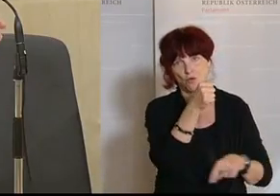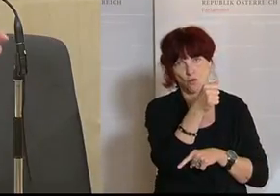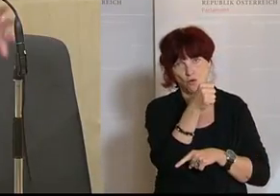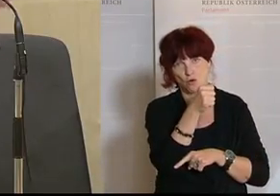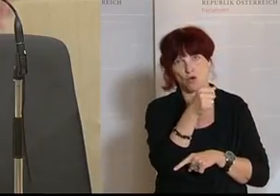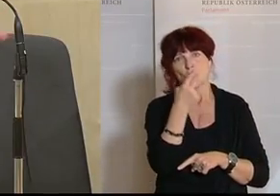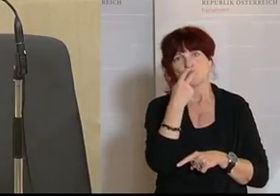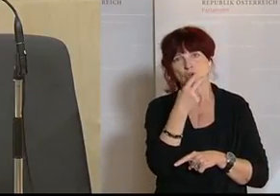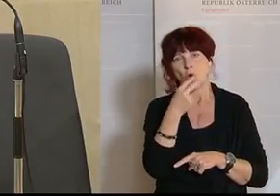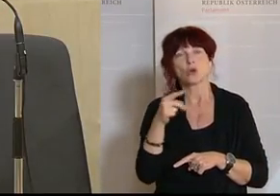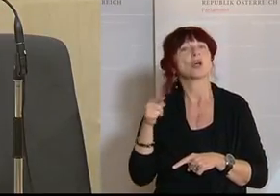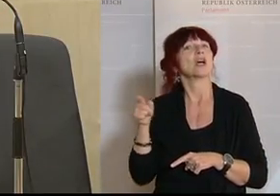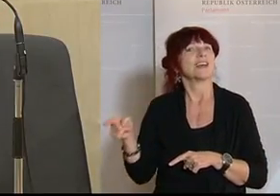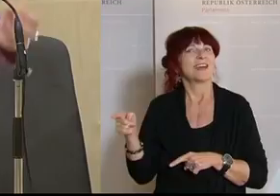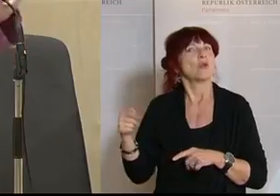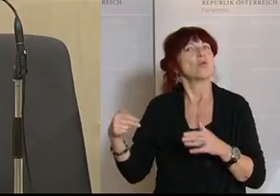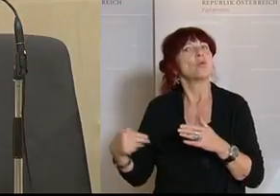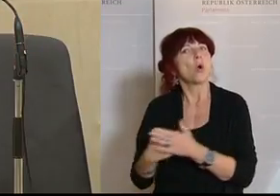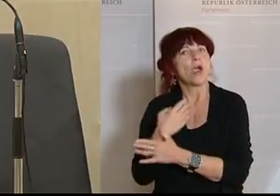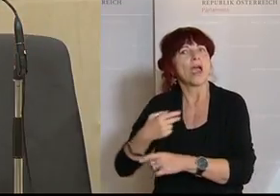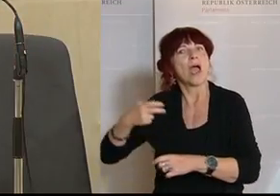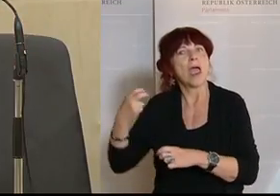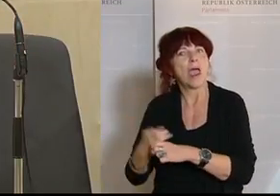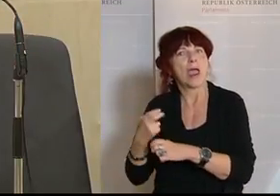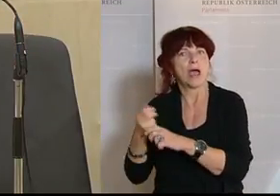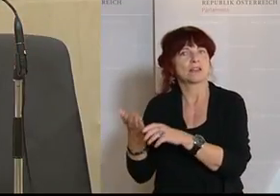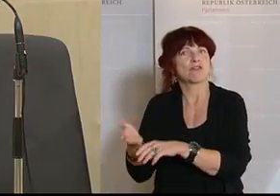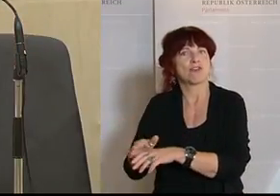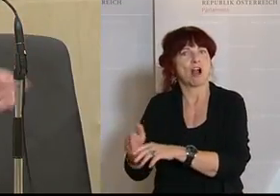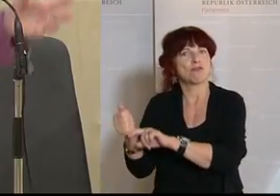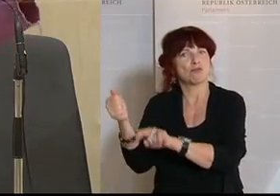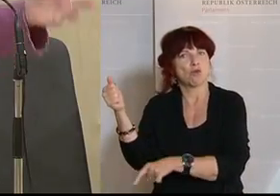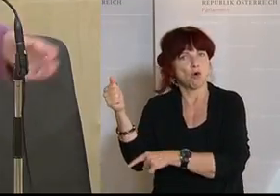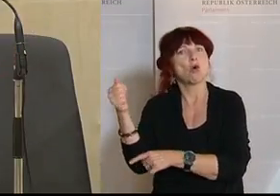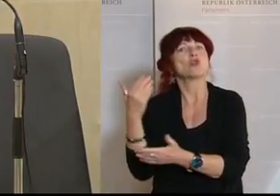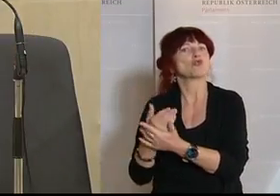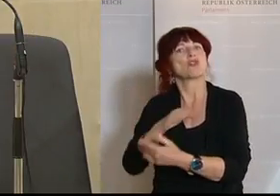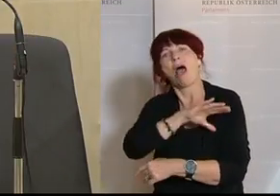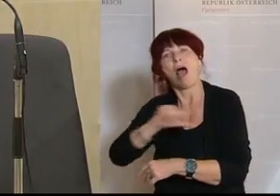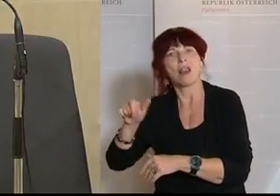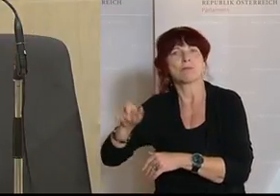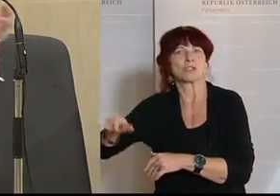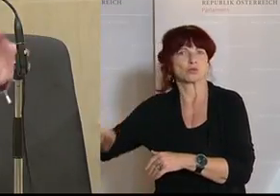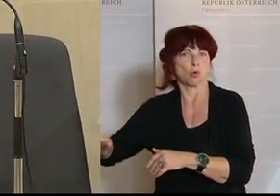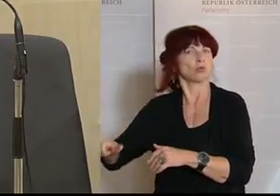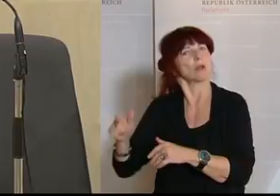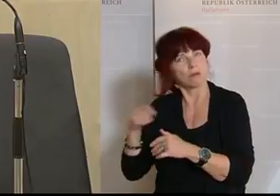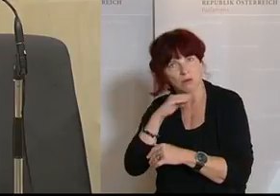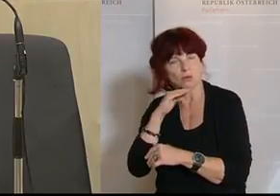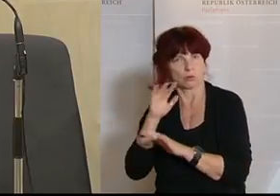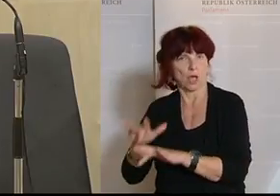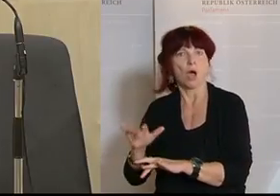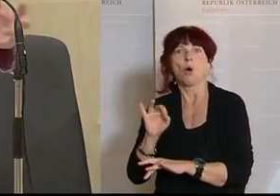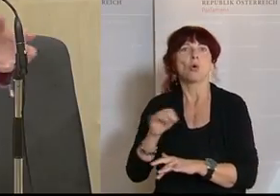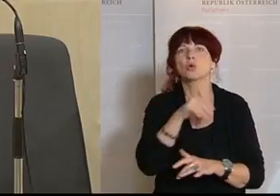Gruppen gibt, die noch Unterstützung brauchen und das dann über die Richtlinie regeln. Aber nun kurz zu dem Antrag, vorliegt, den ich sehr begrüße.